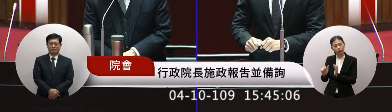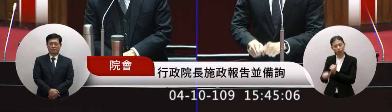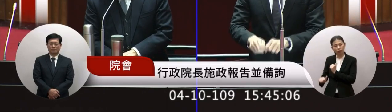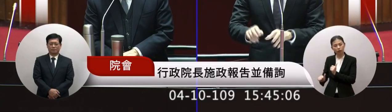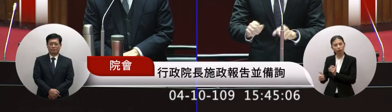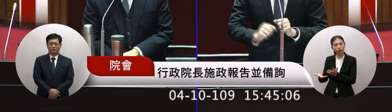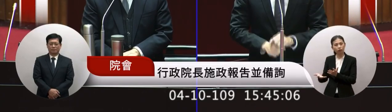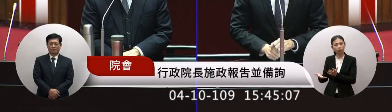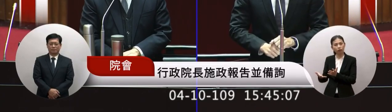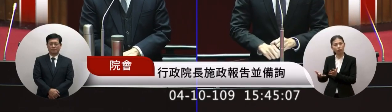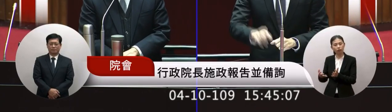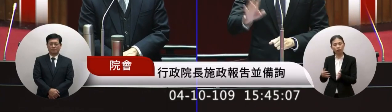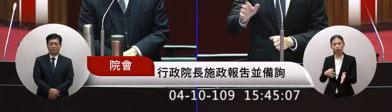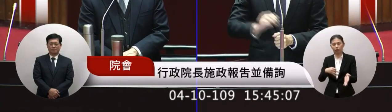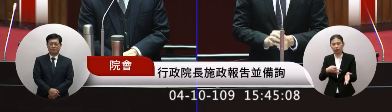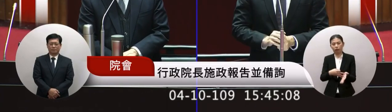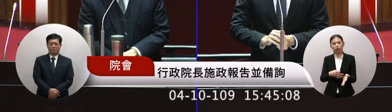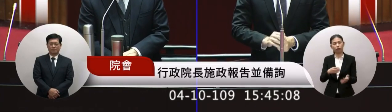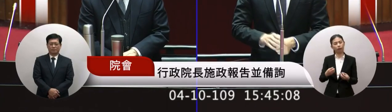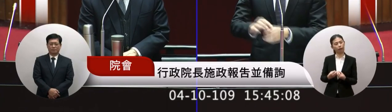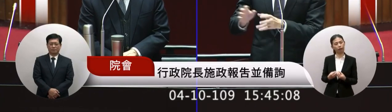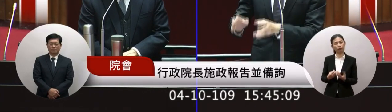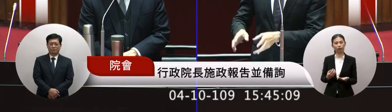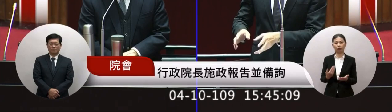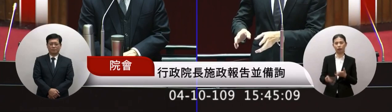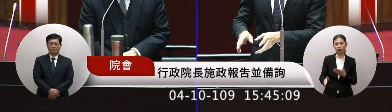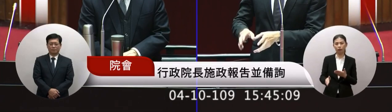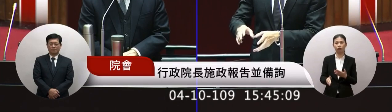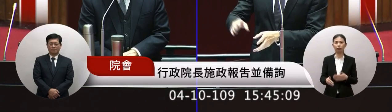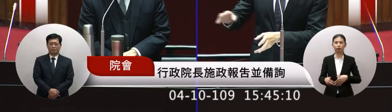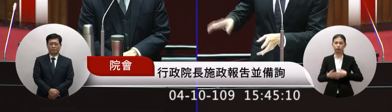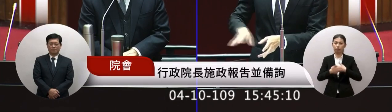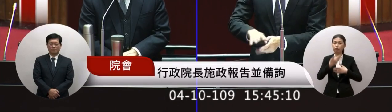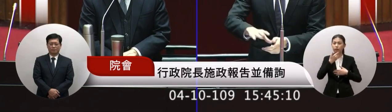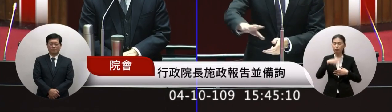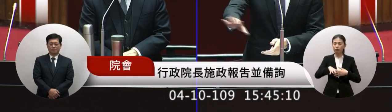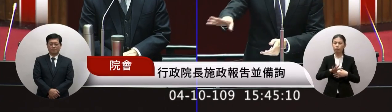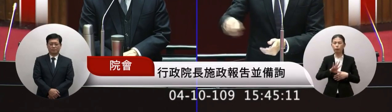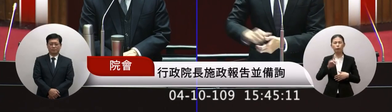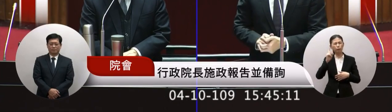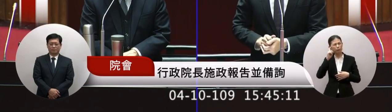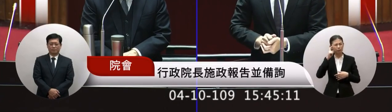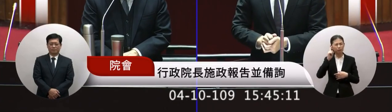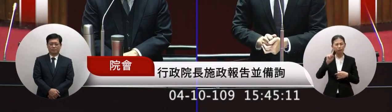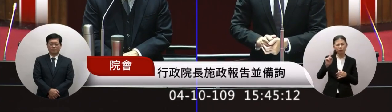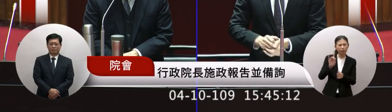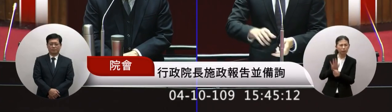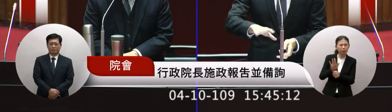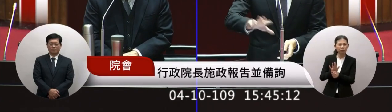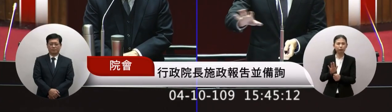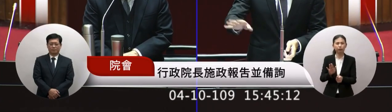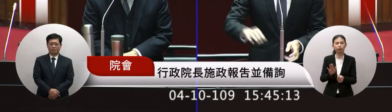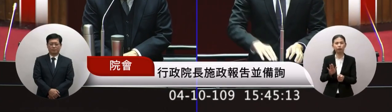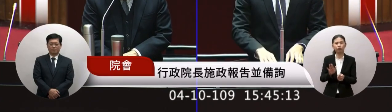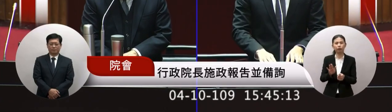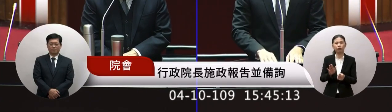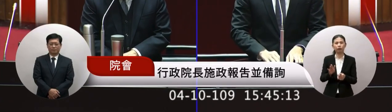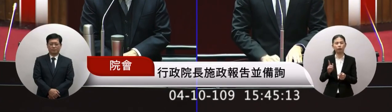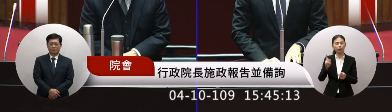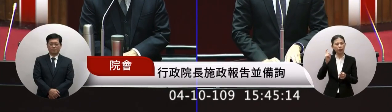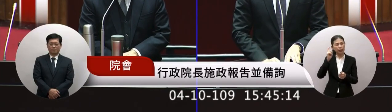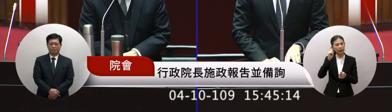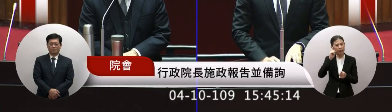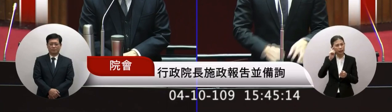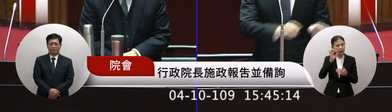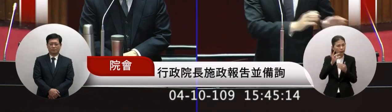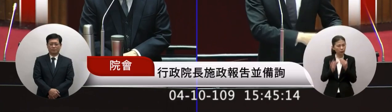去的時候所以沒辦法打進去我聽說為何保他之前有想辦法要去條件這些事情要有一個過度的措